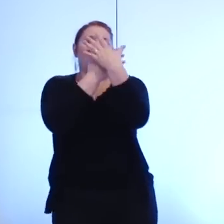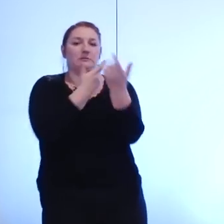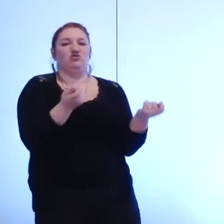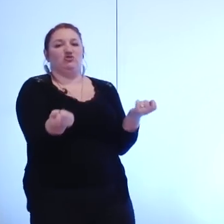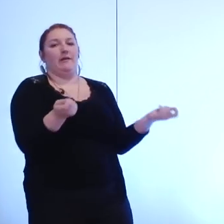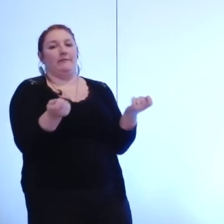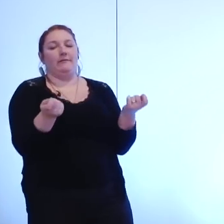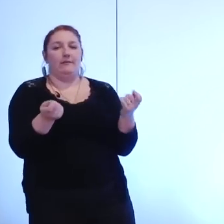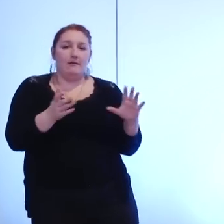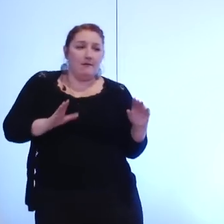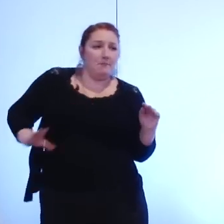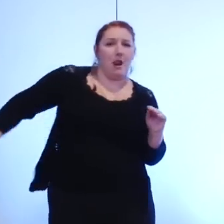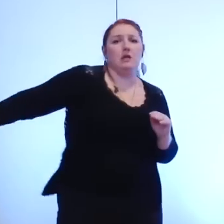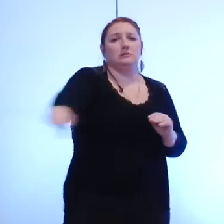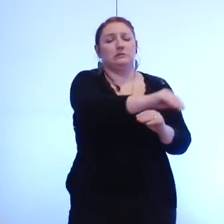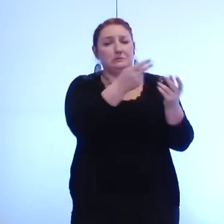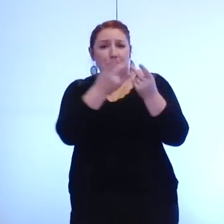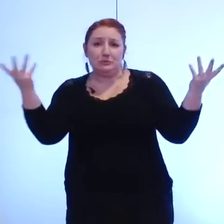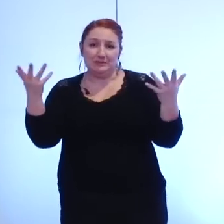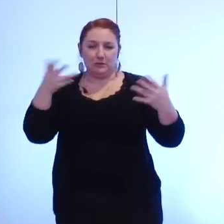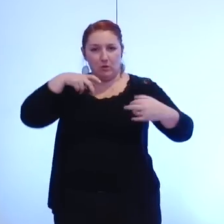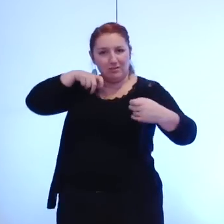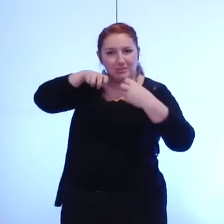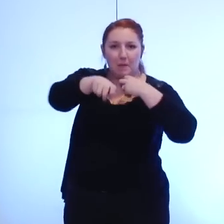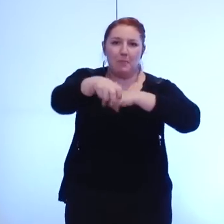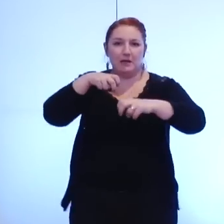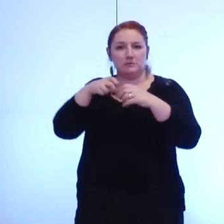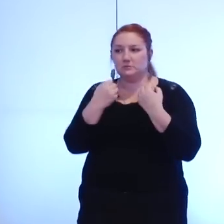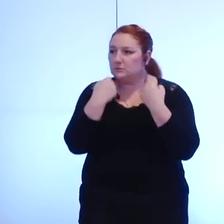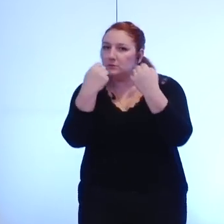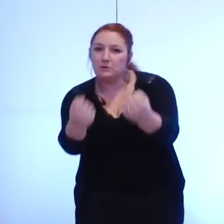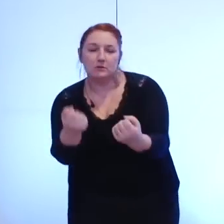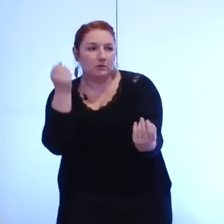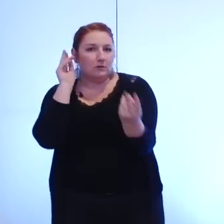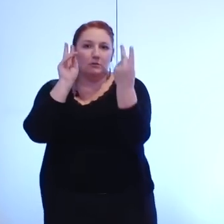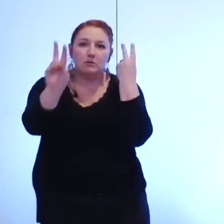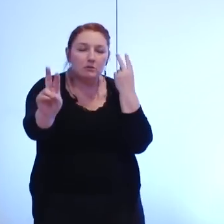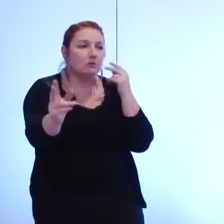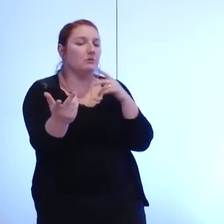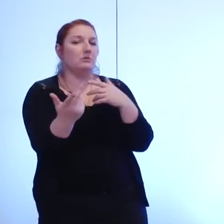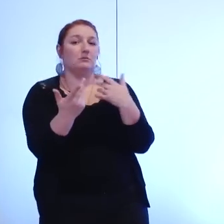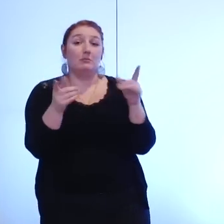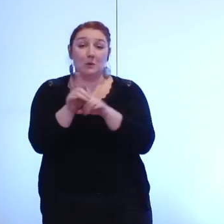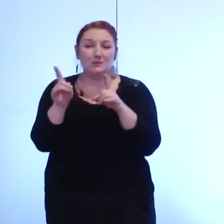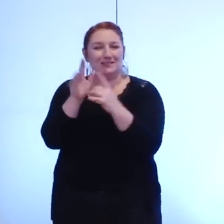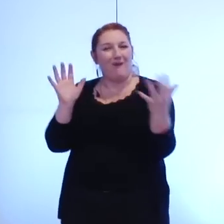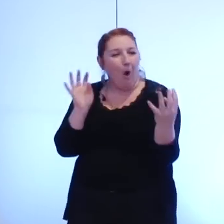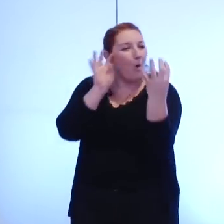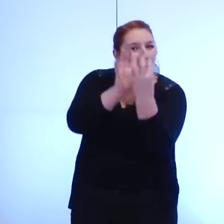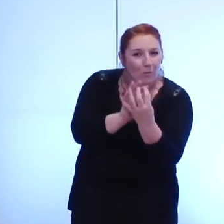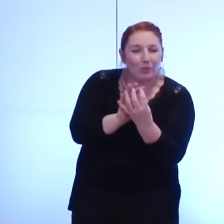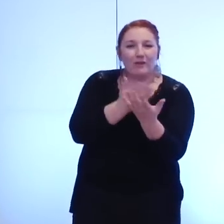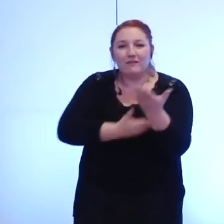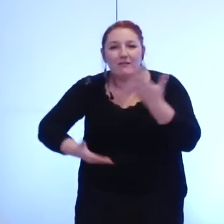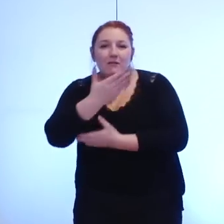public c'est l'espace où on se déplace c'est aussi l'espace où on se rencontre c'est enfin surtout l'espace